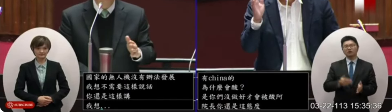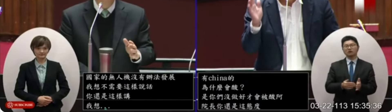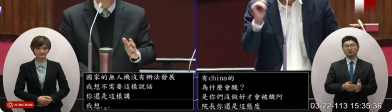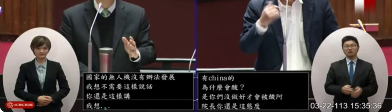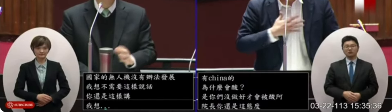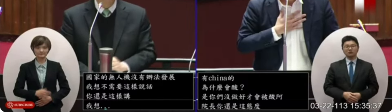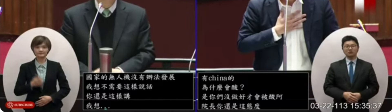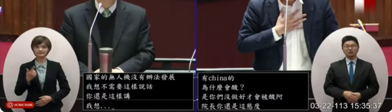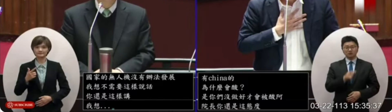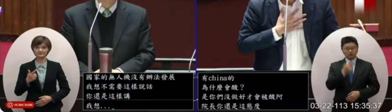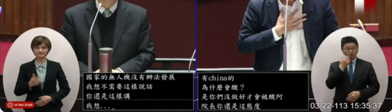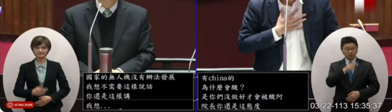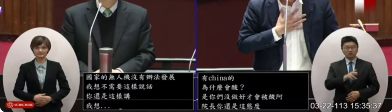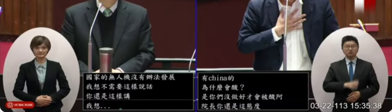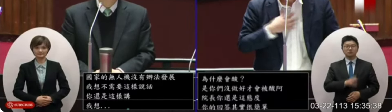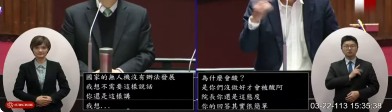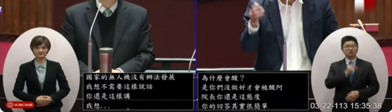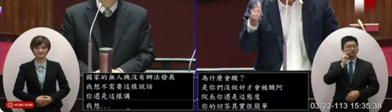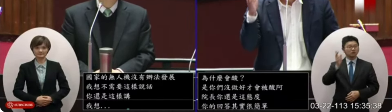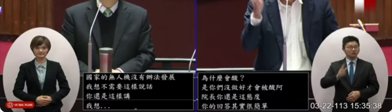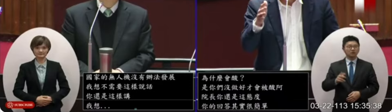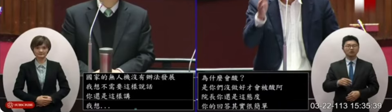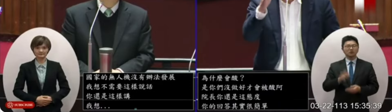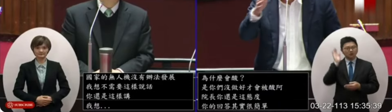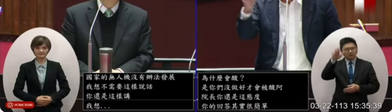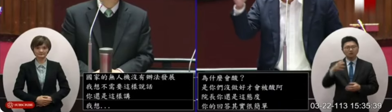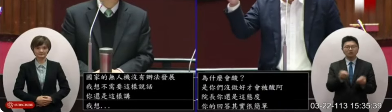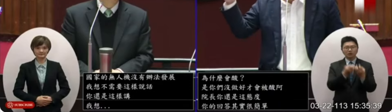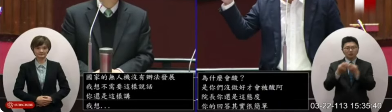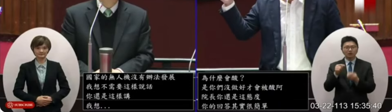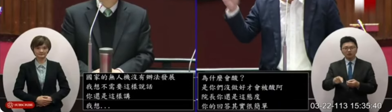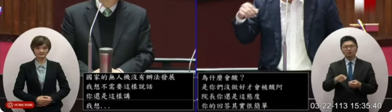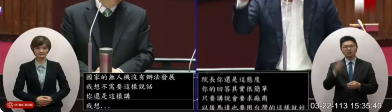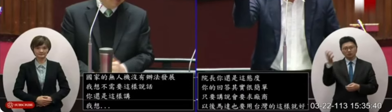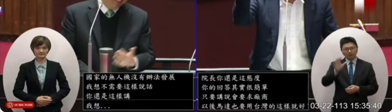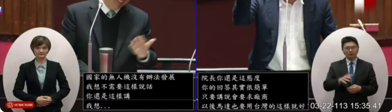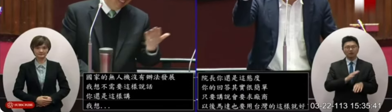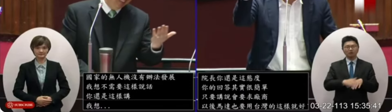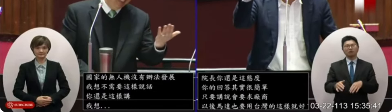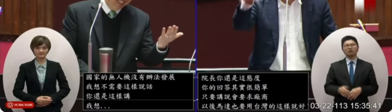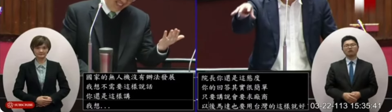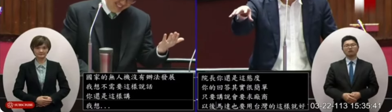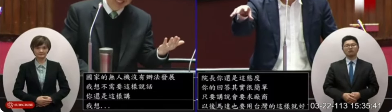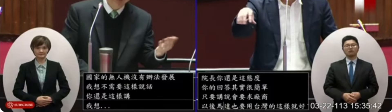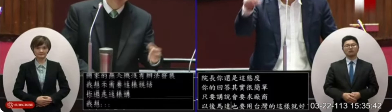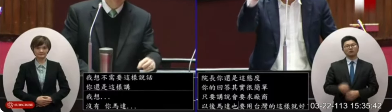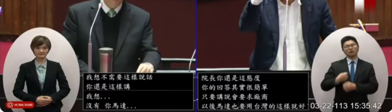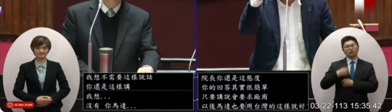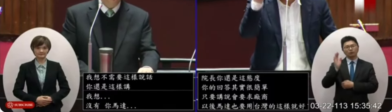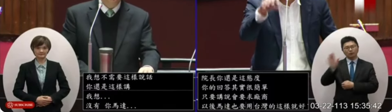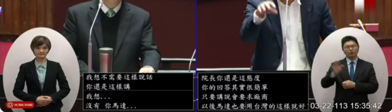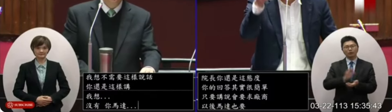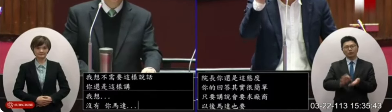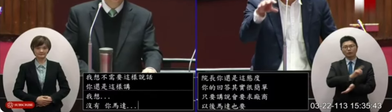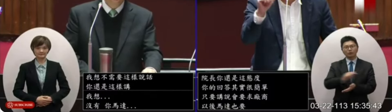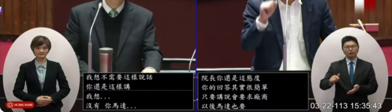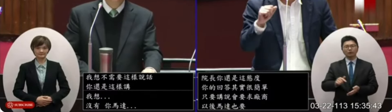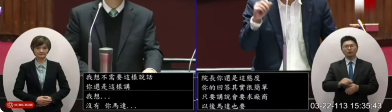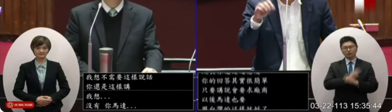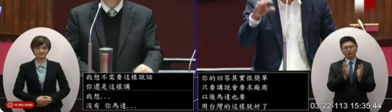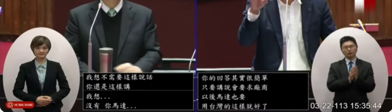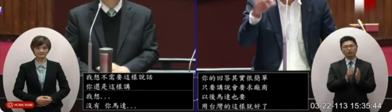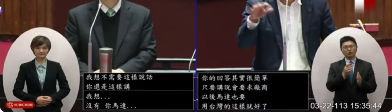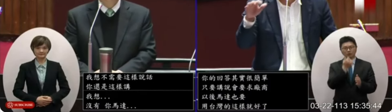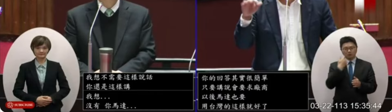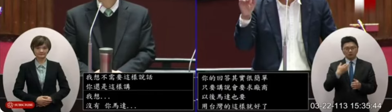說沒無所謂那我台灣人不要緊張未來會出現一連串這個狀況就是我們的軍用的東西都會用到大